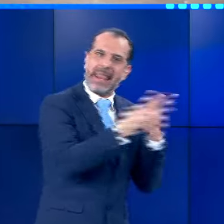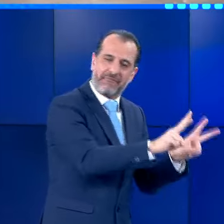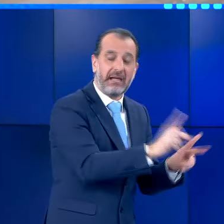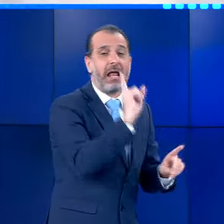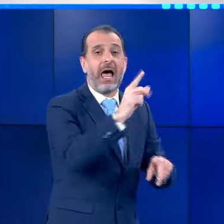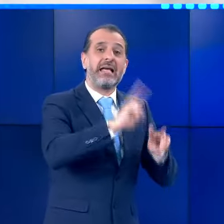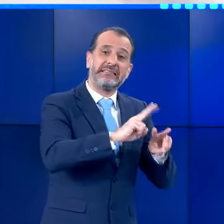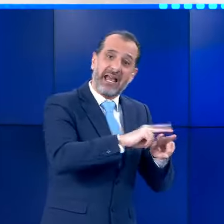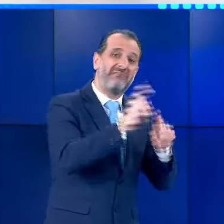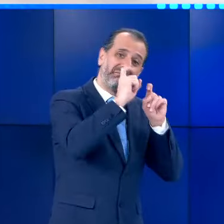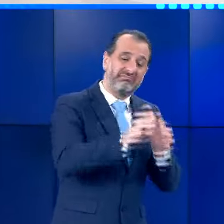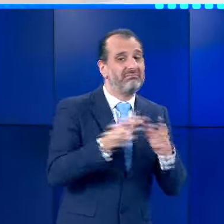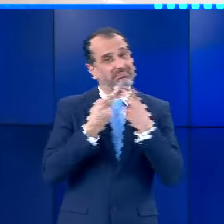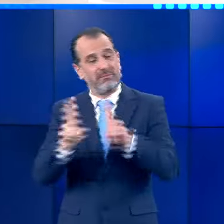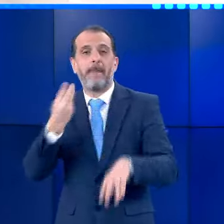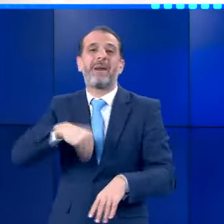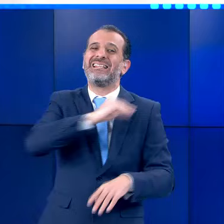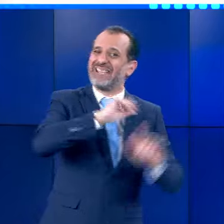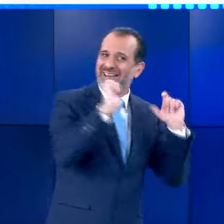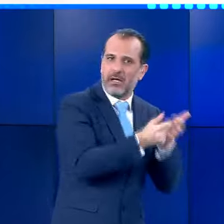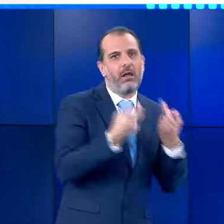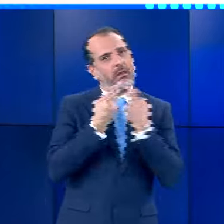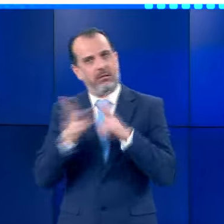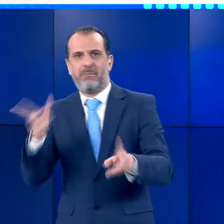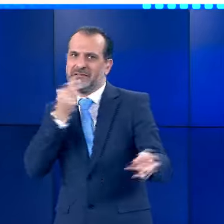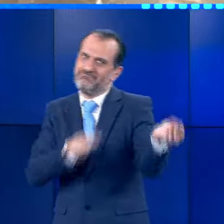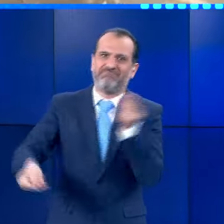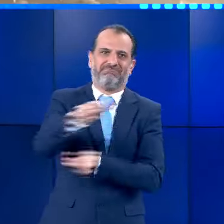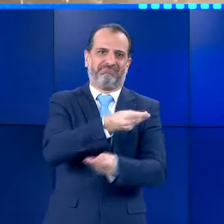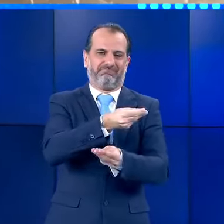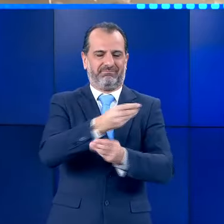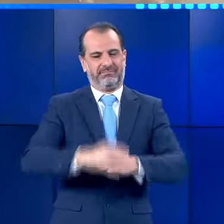όμως το Ισραήλ θα πρέπει να απελευθερώσει Παλαιστίνιους κρατούμενους.